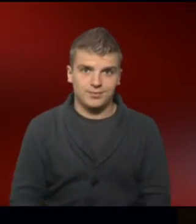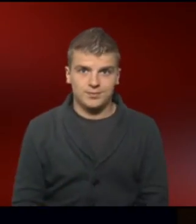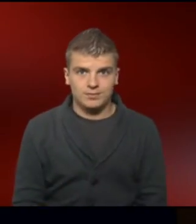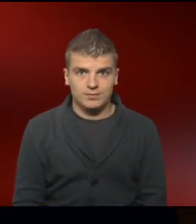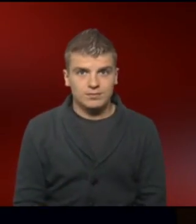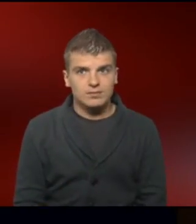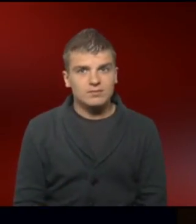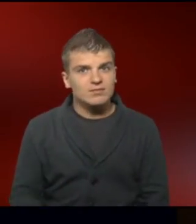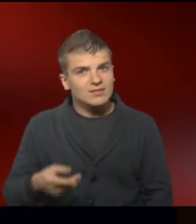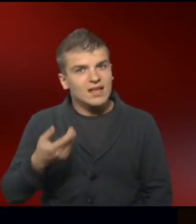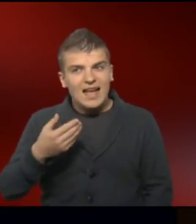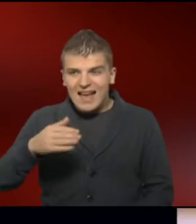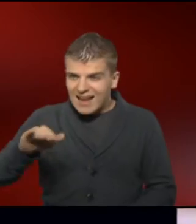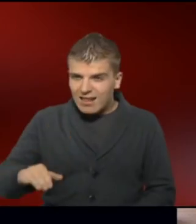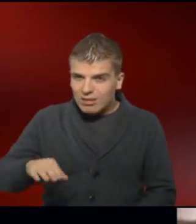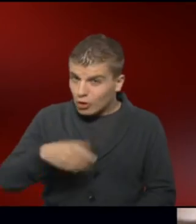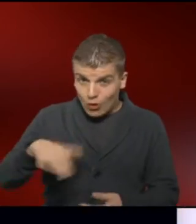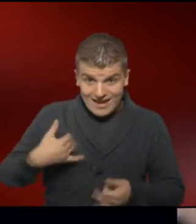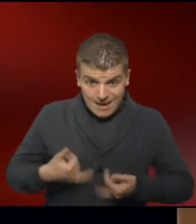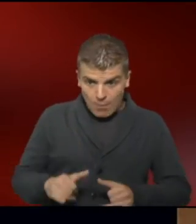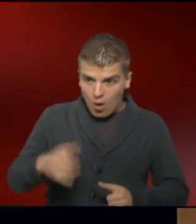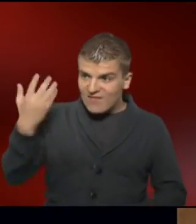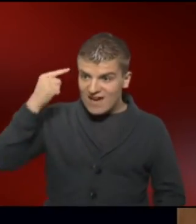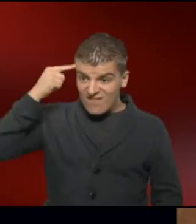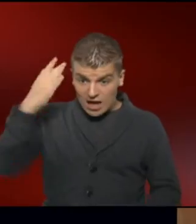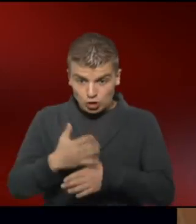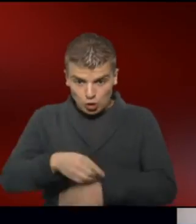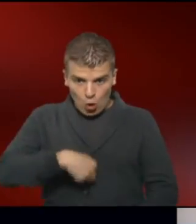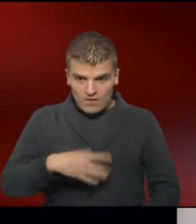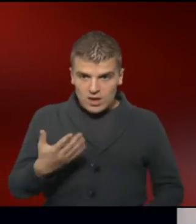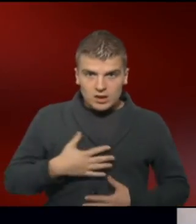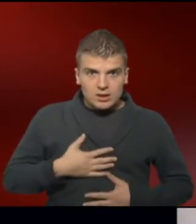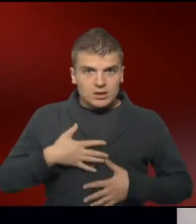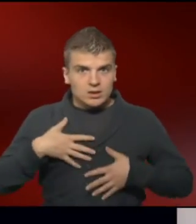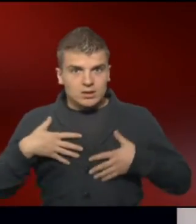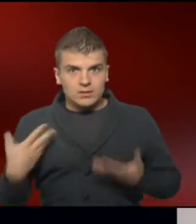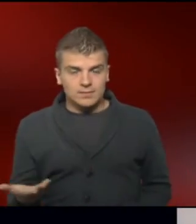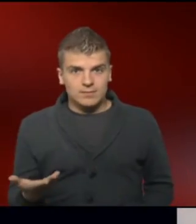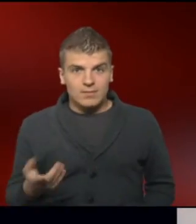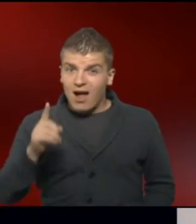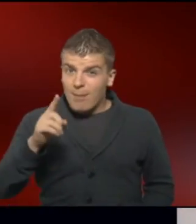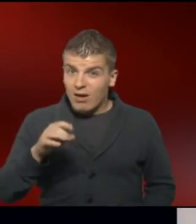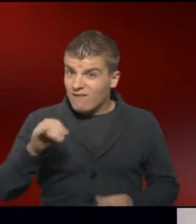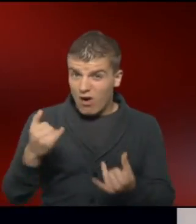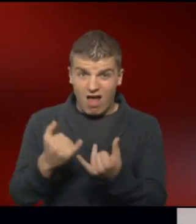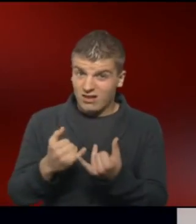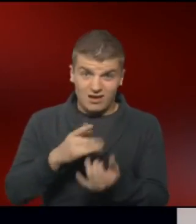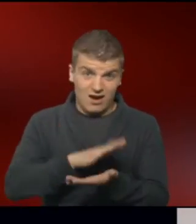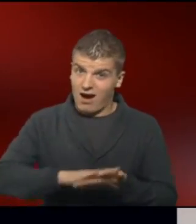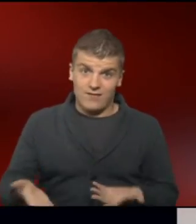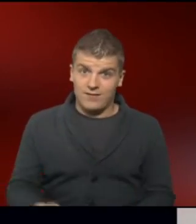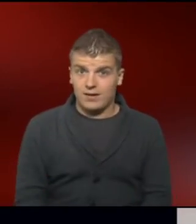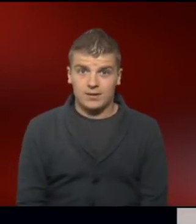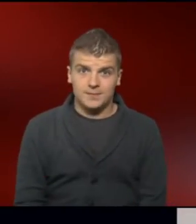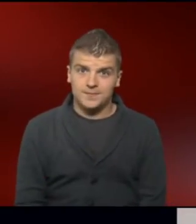Wissen über das ungeborene Kind wird immer leichter erhältlich. Doch für werdende Eltern wird es dadurch nicht unbedingt einfacher.